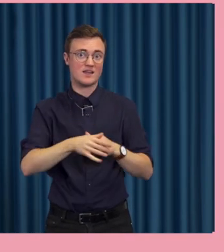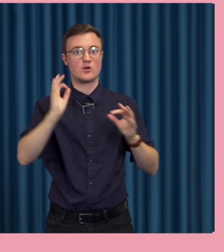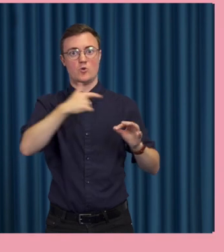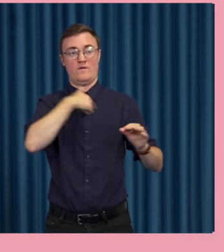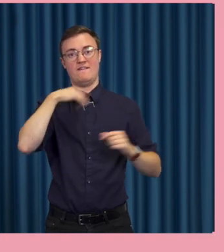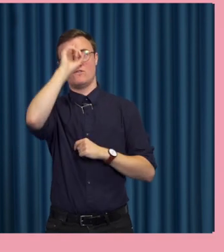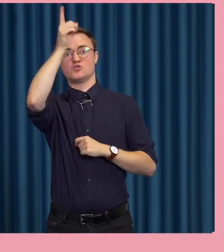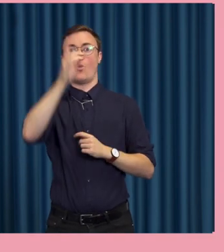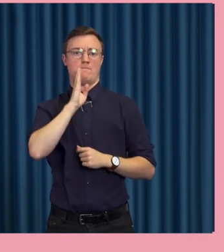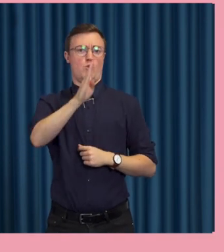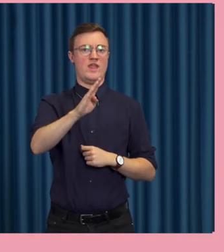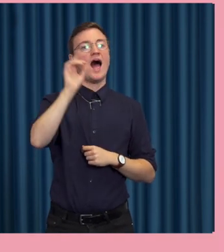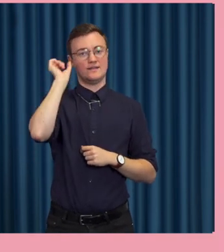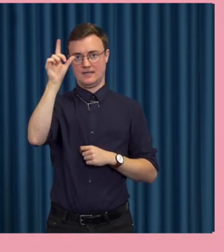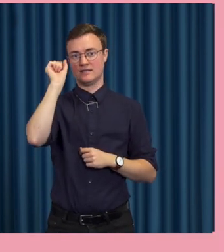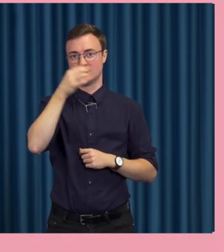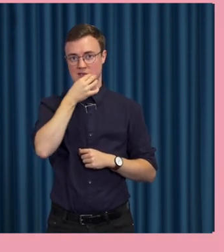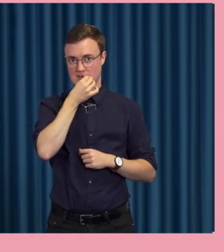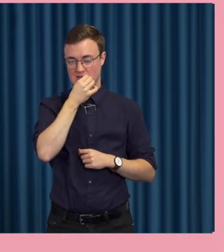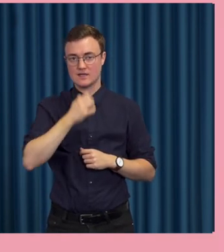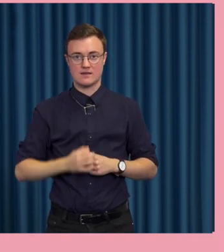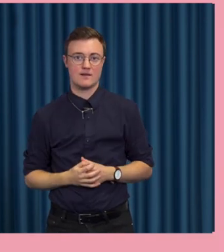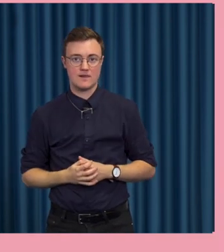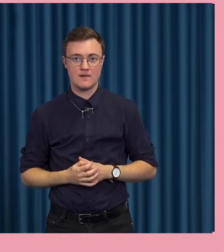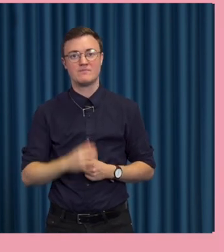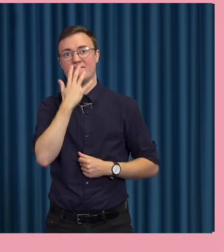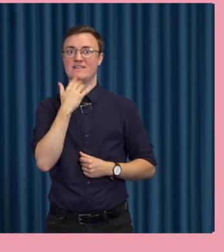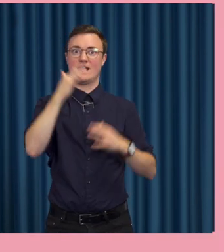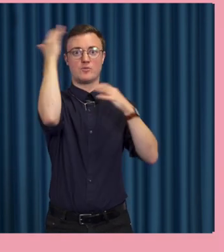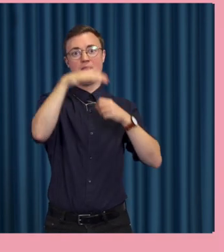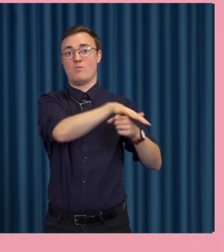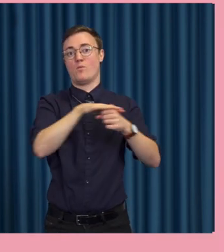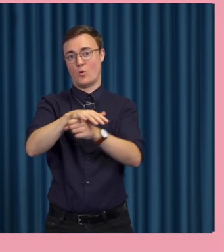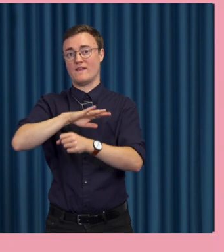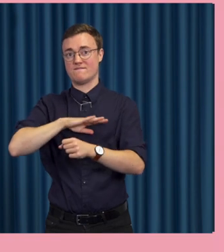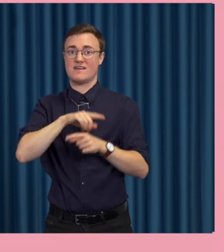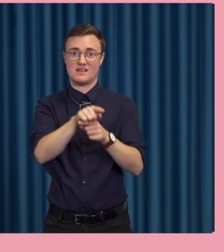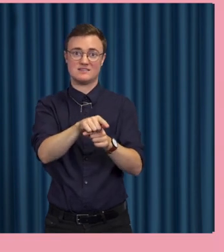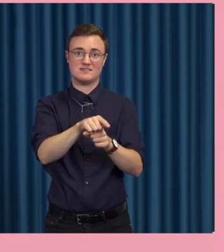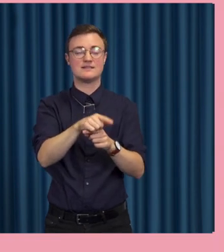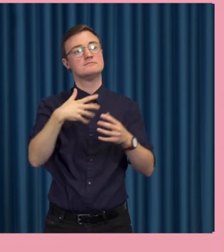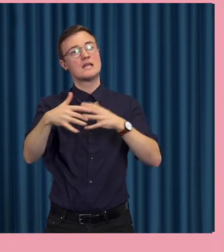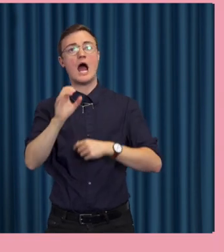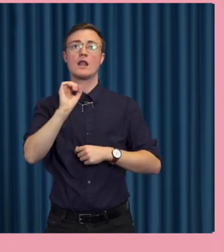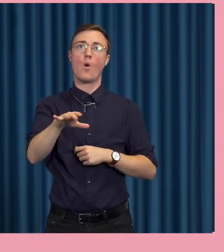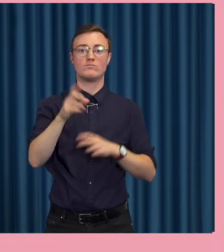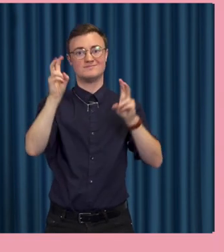en roll i att förstå den moderna digitaliseringens problemområden. Det vill säga att det är en slags